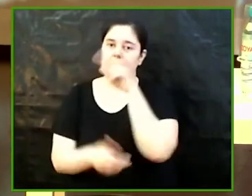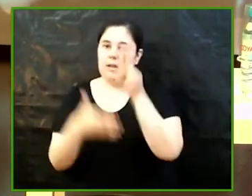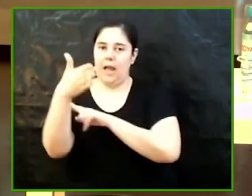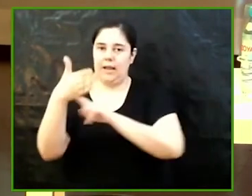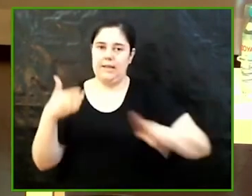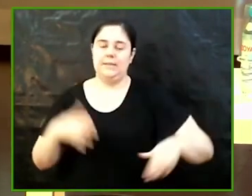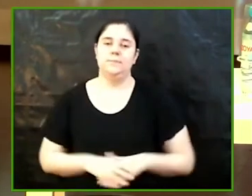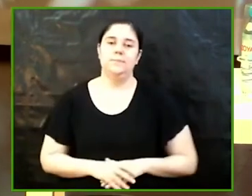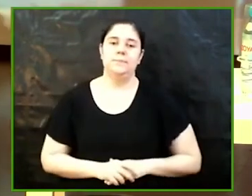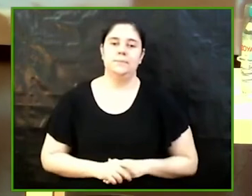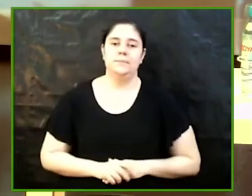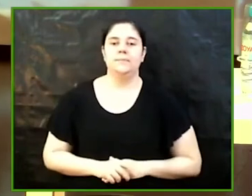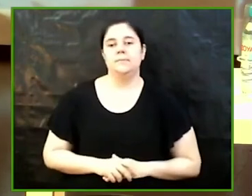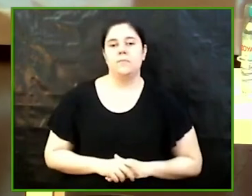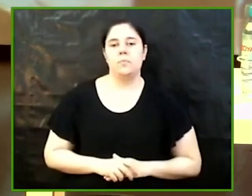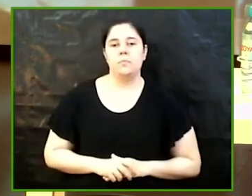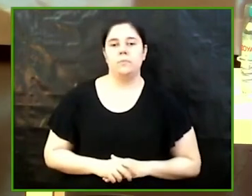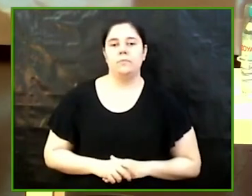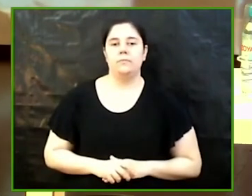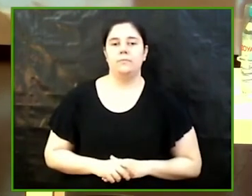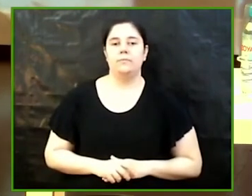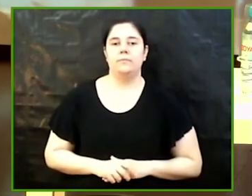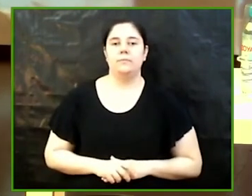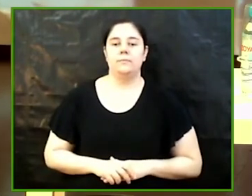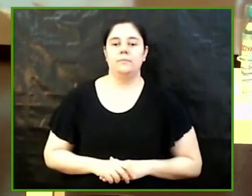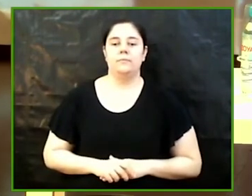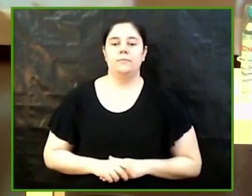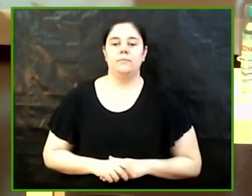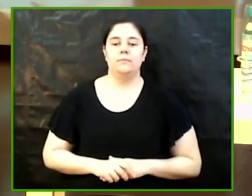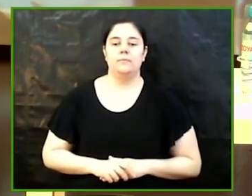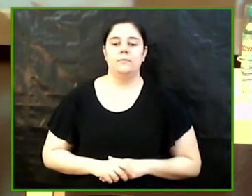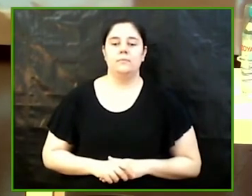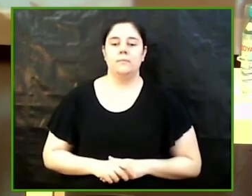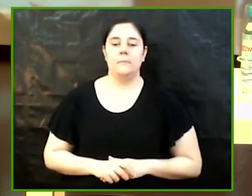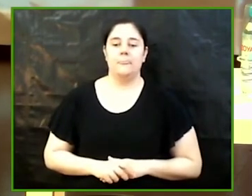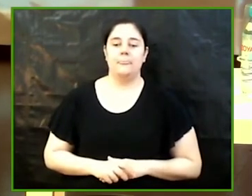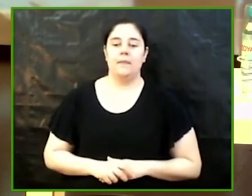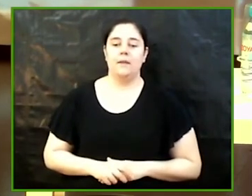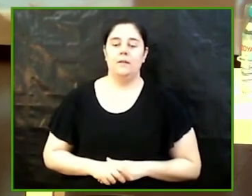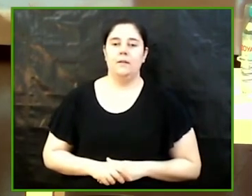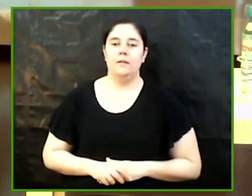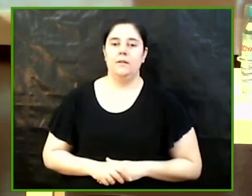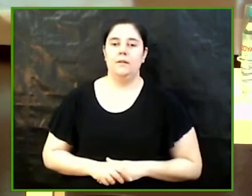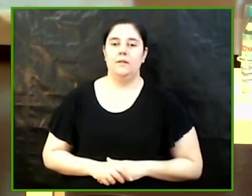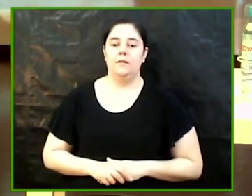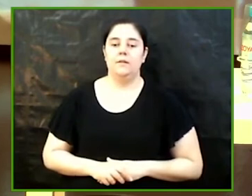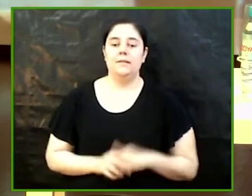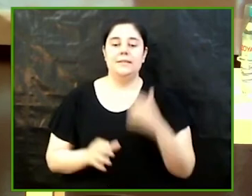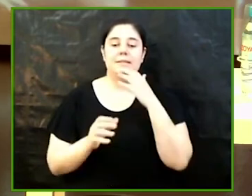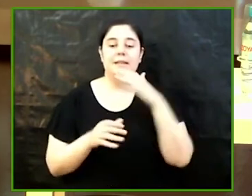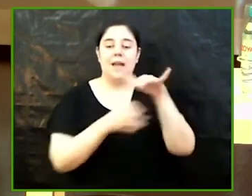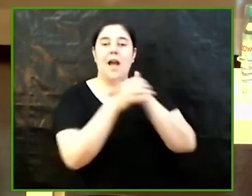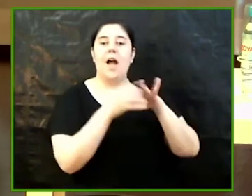and Essay in Defense of the Female Sex and Educational Proposal en l'àmbit de